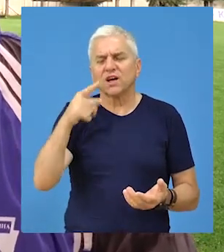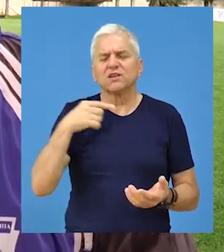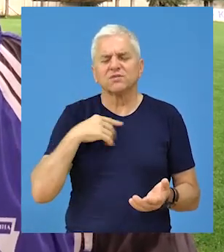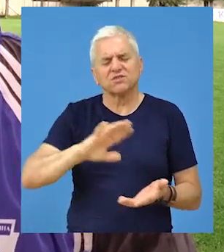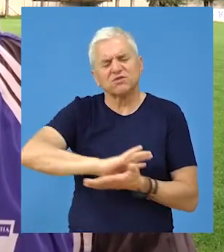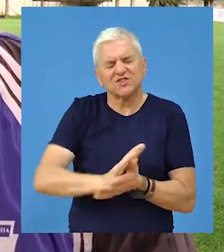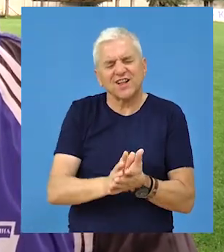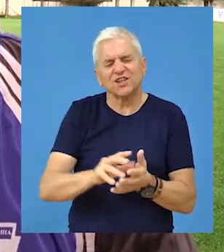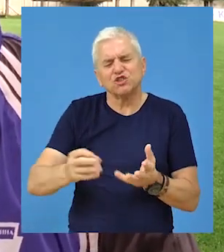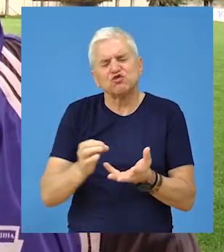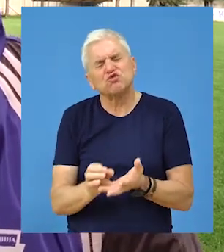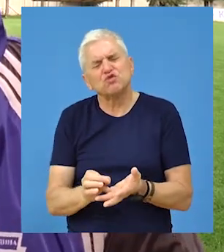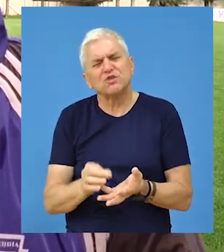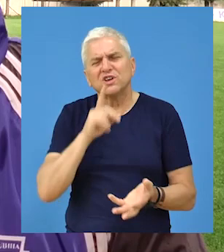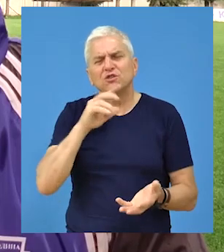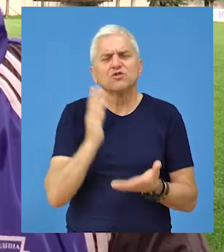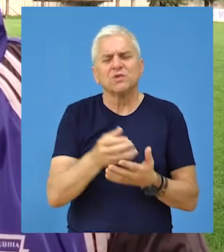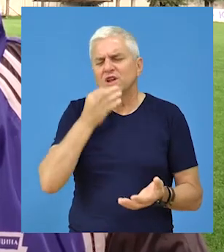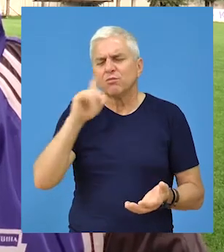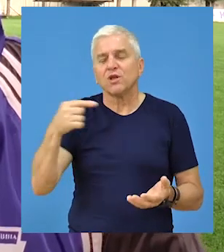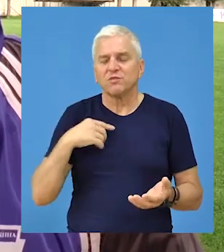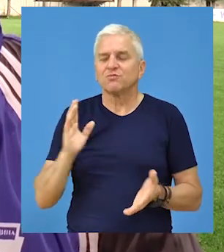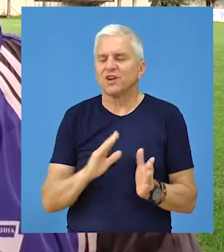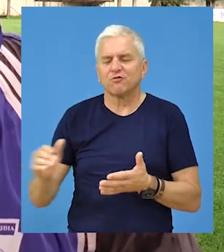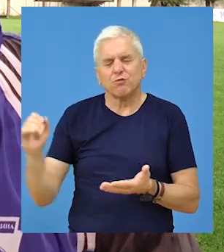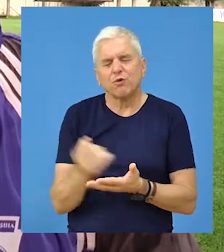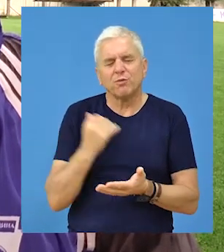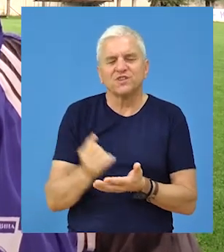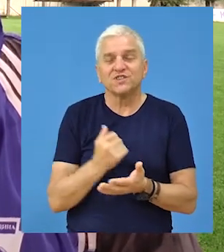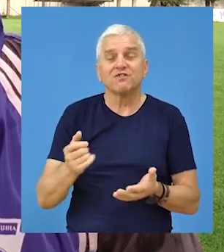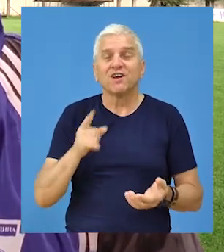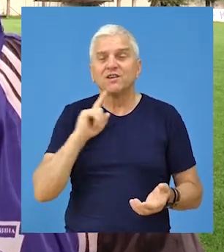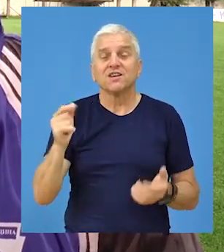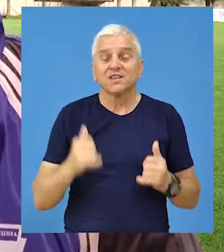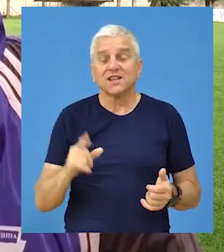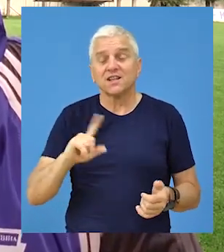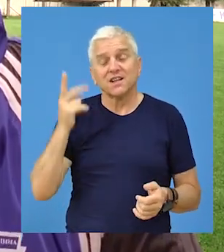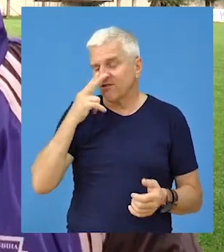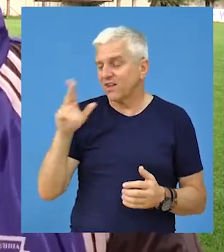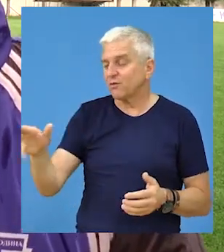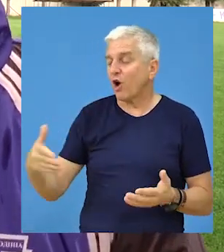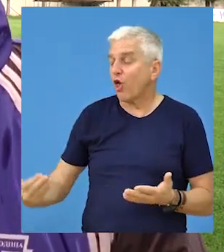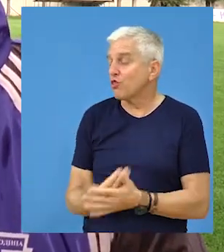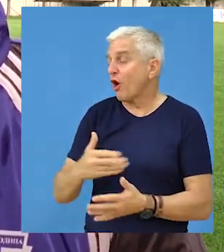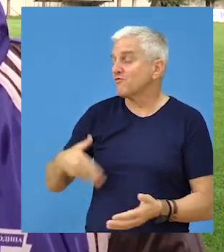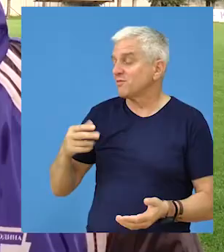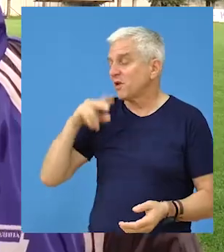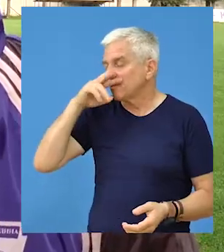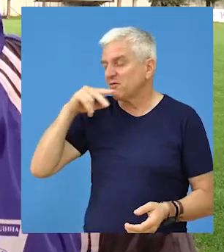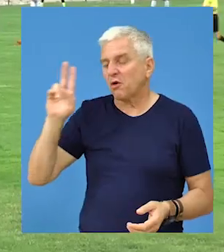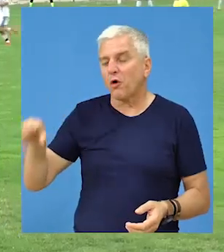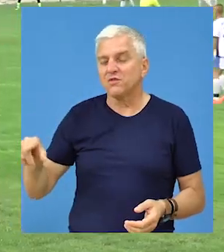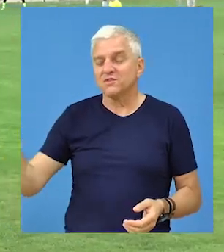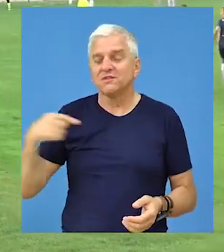kažem, smo stali na žulj, koji su bili favoriti na papiru, pa smo ih mi pobeđivali. Tako da, verovatno, više nas ne smatruje Novajlijama, već nekom